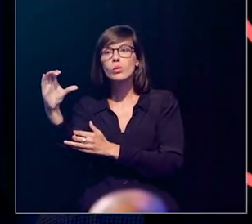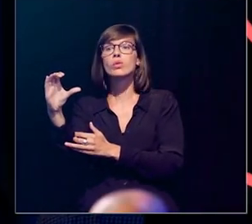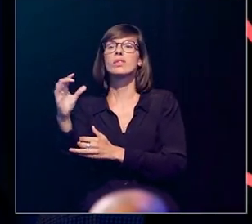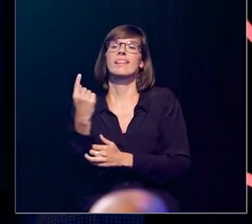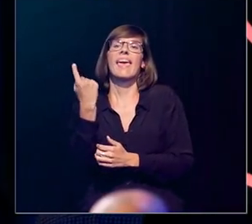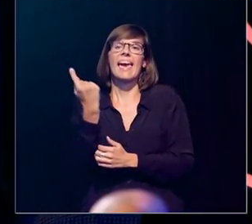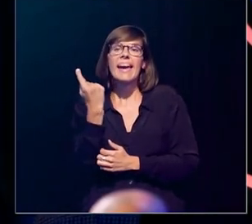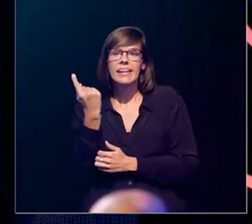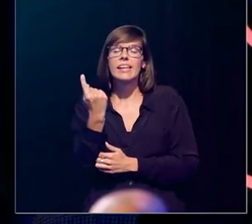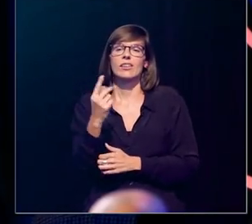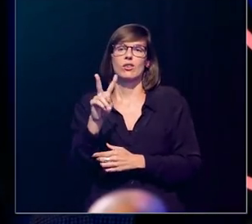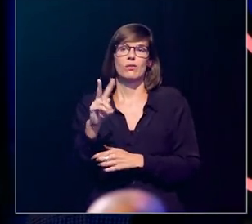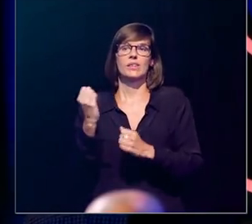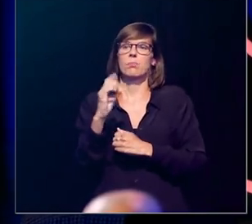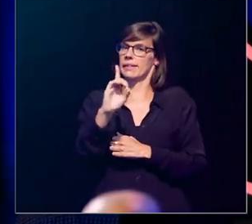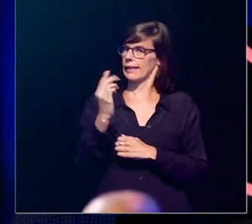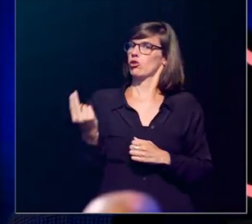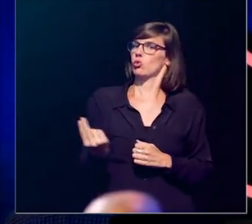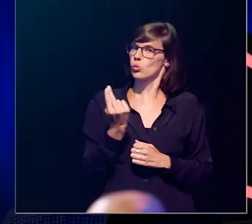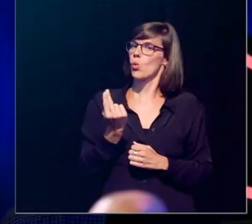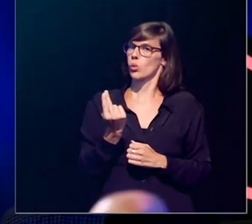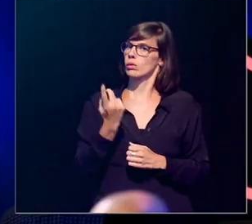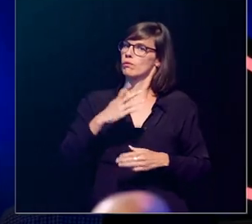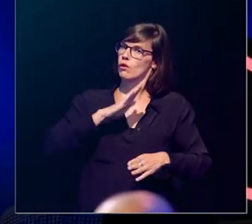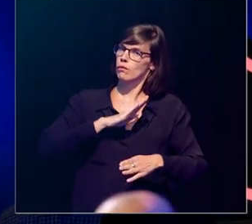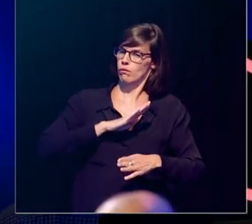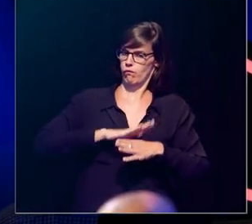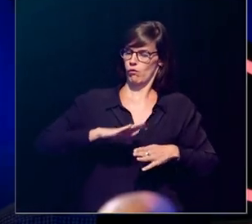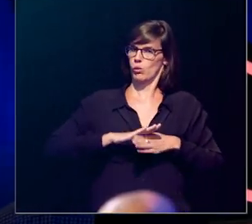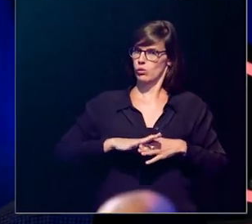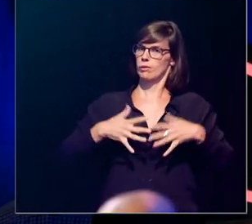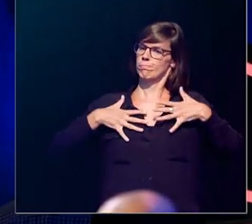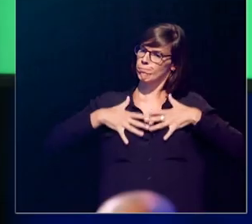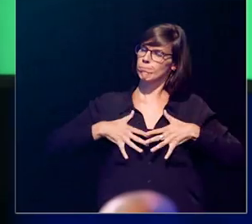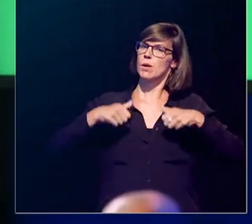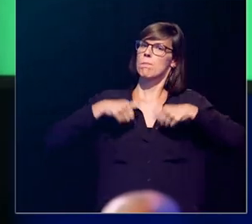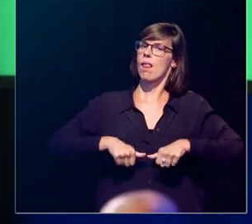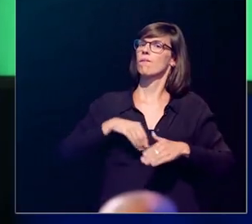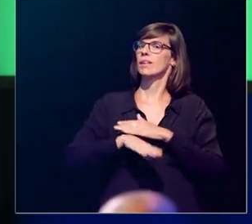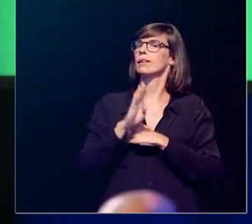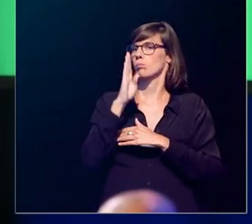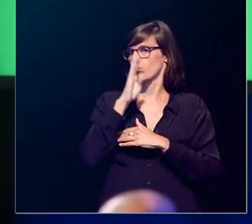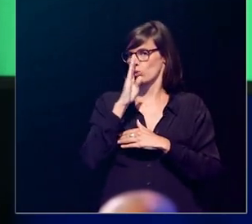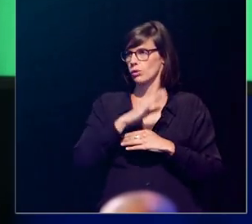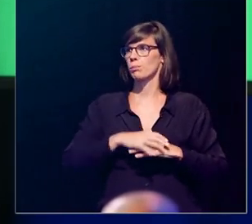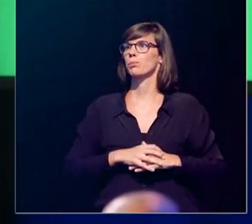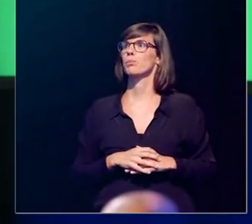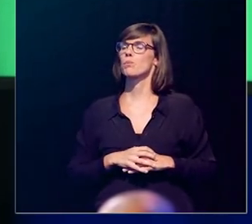eenheden vitamine D nodig hebben om voldoende vitamine D te houden in ons bloed.